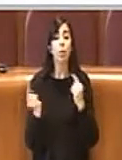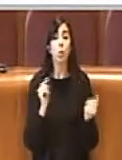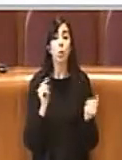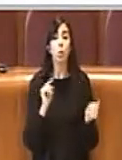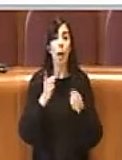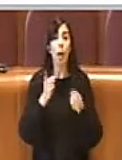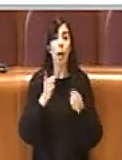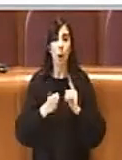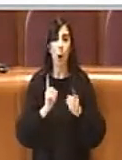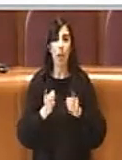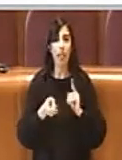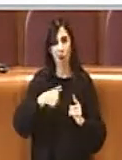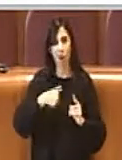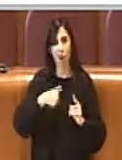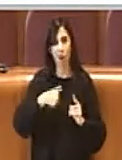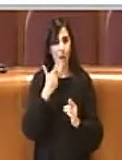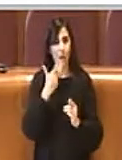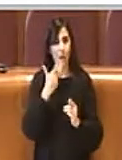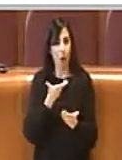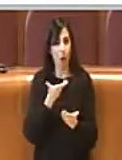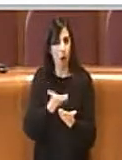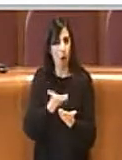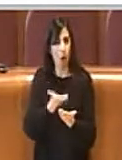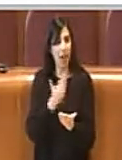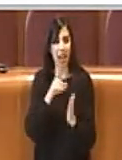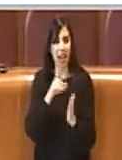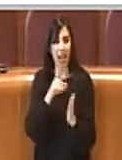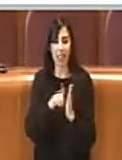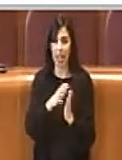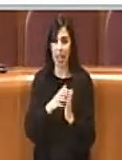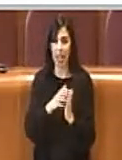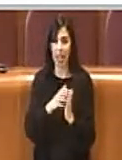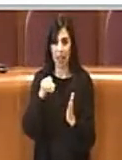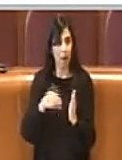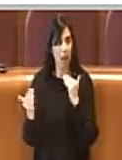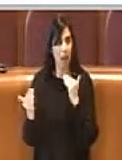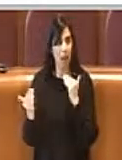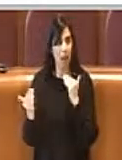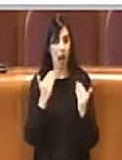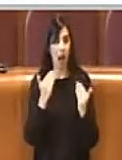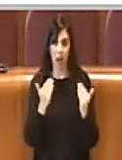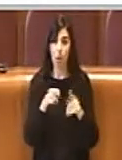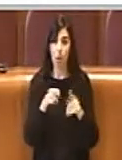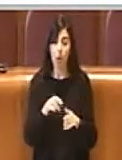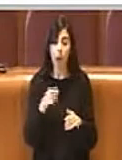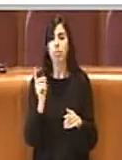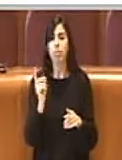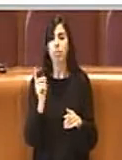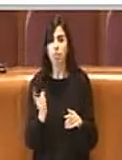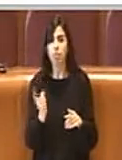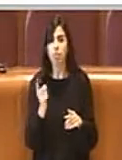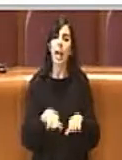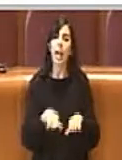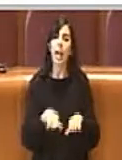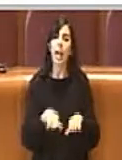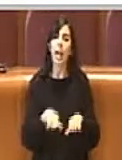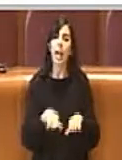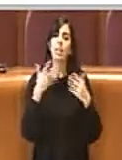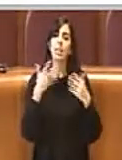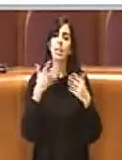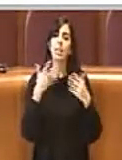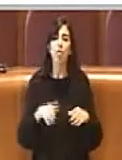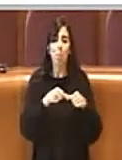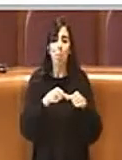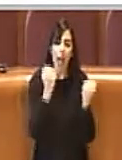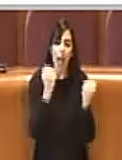sottopongo diciamo con questa delibera all'aula è quella di avviare sicuramente di iniziare a mettere una serie di pilastri che mano mano